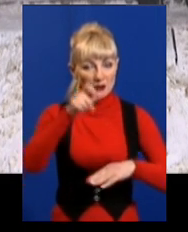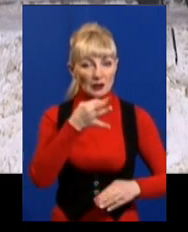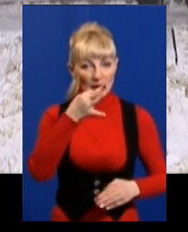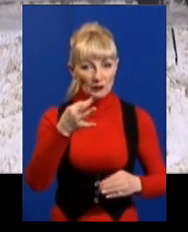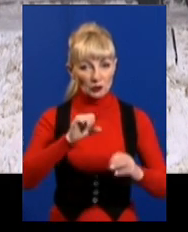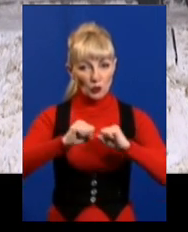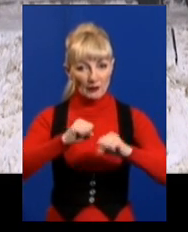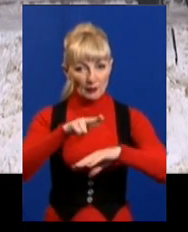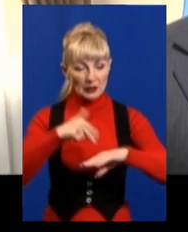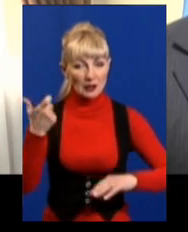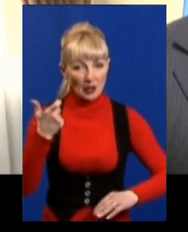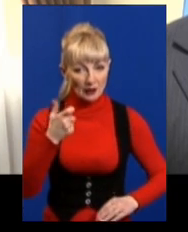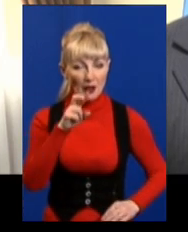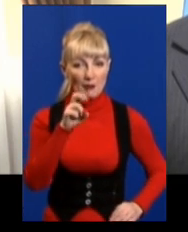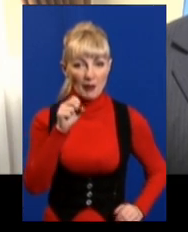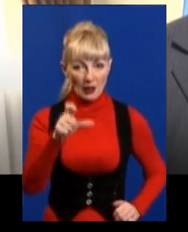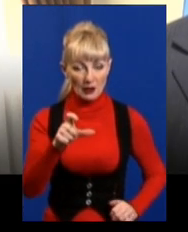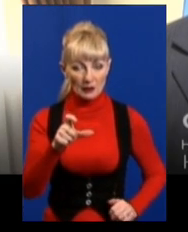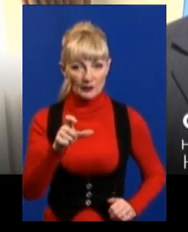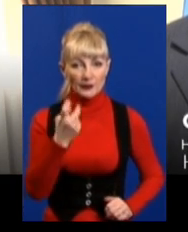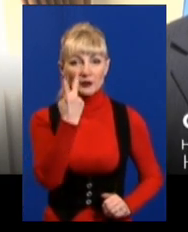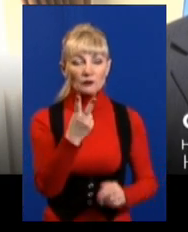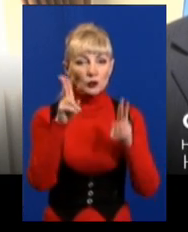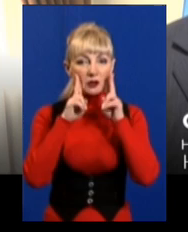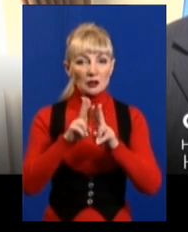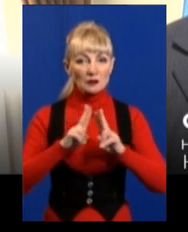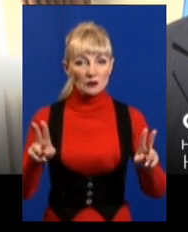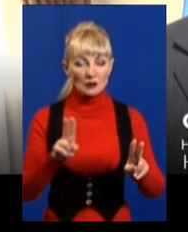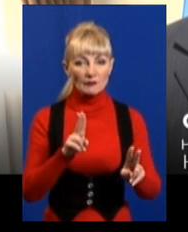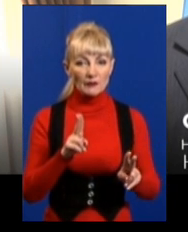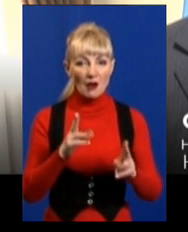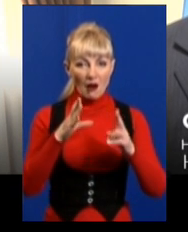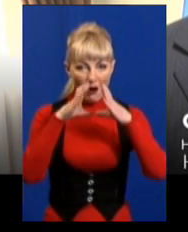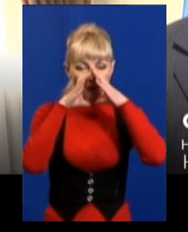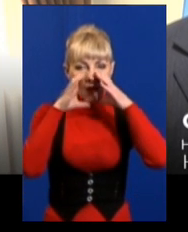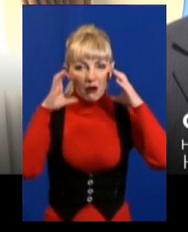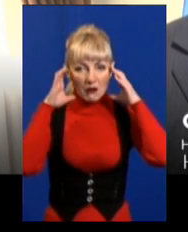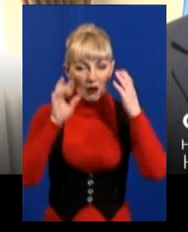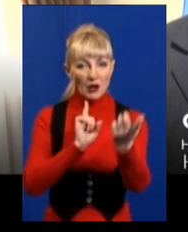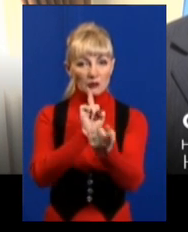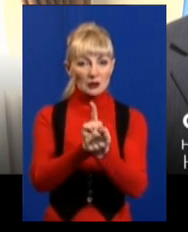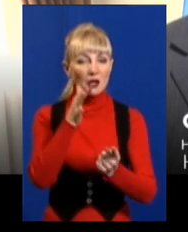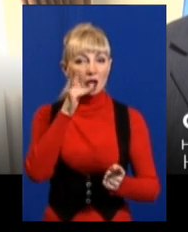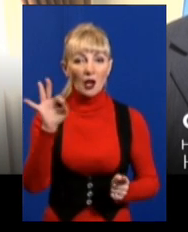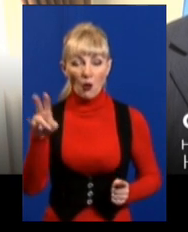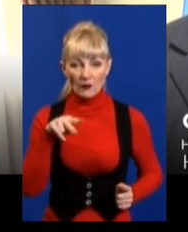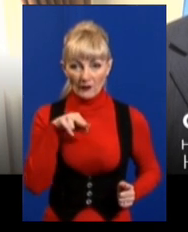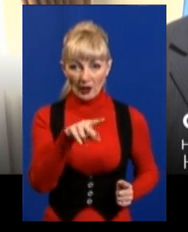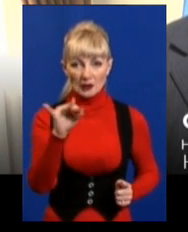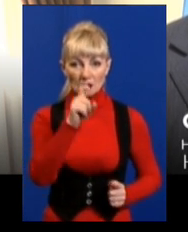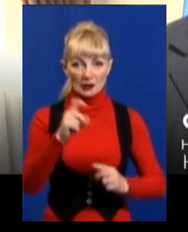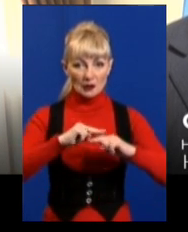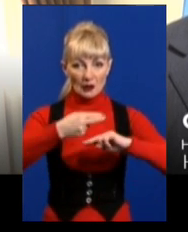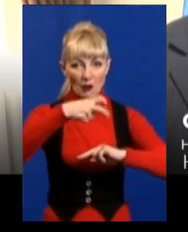поліції Харківщини Олег Бех. Двоє невідомих в Балаклавах підійшли до нього, коли він виходив з під'їзду. Вони